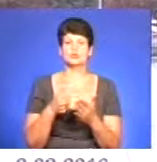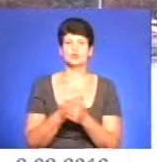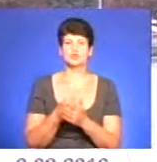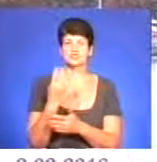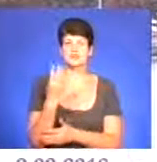Дякую! Дякую!